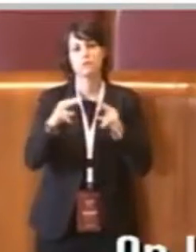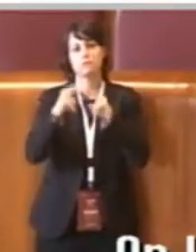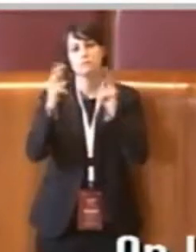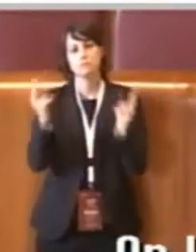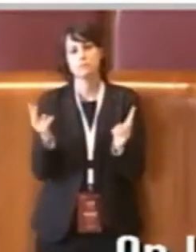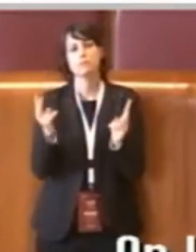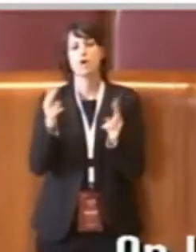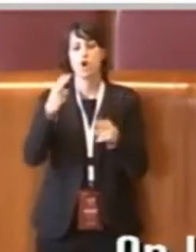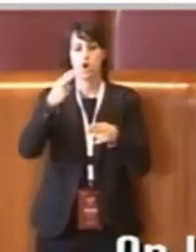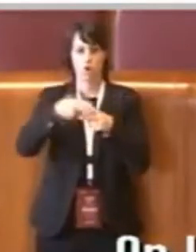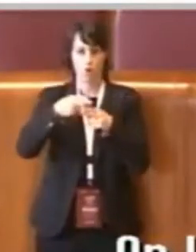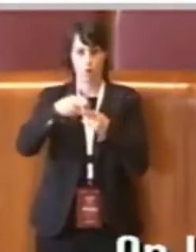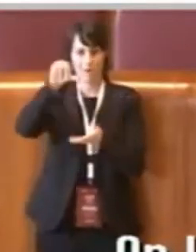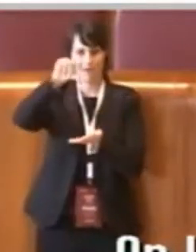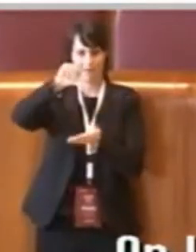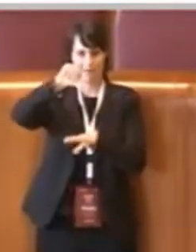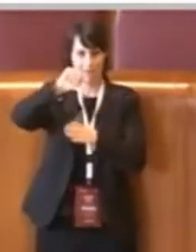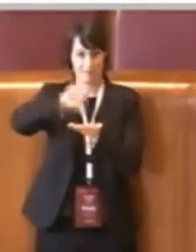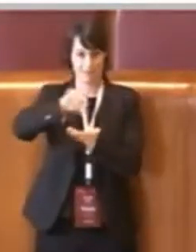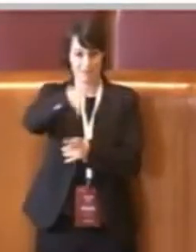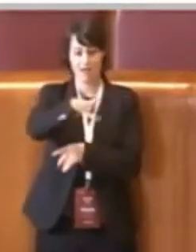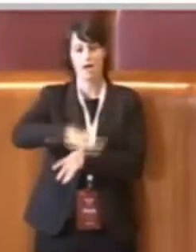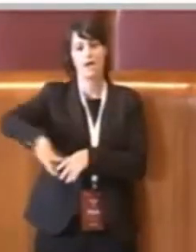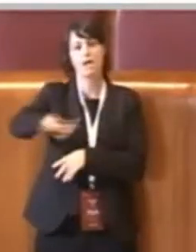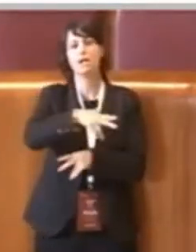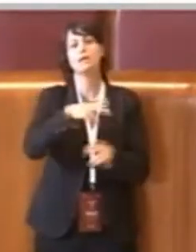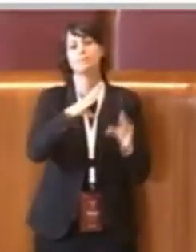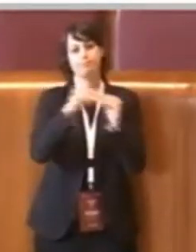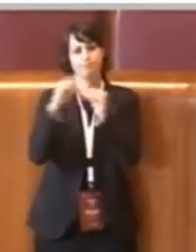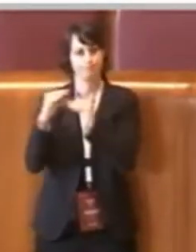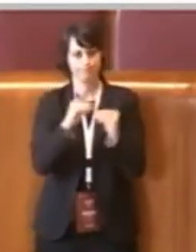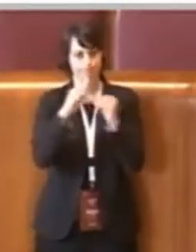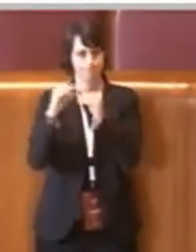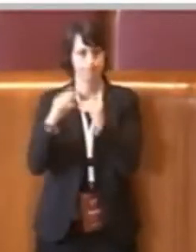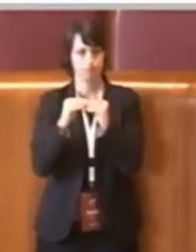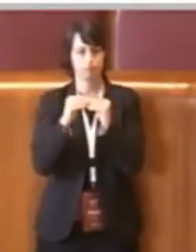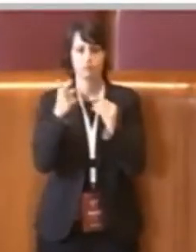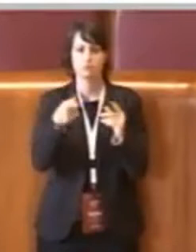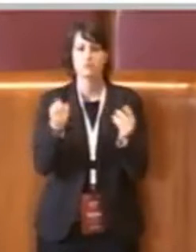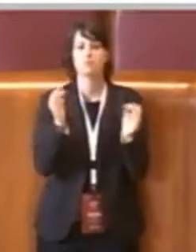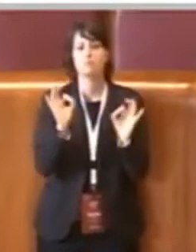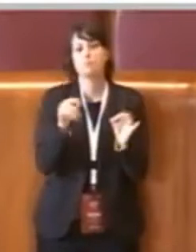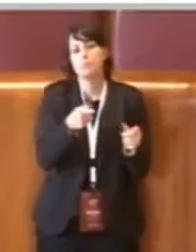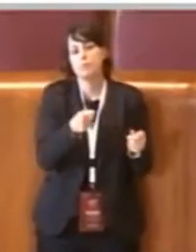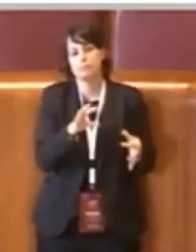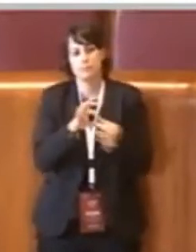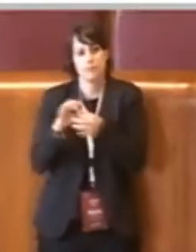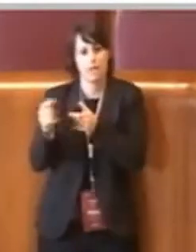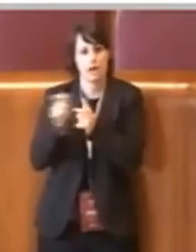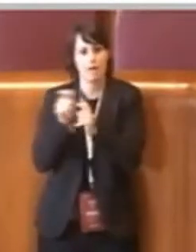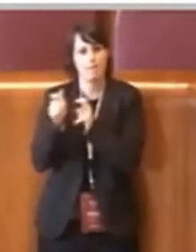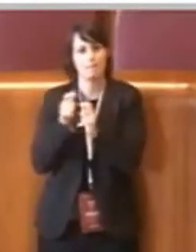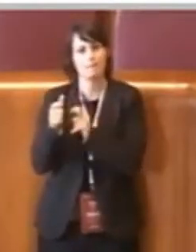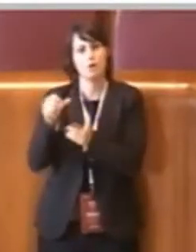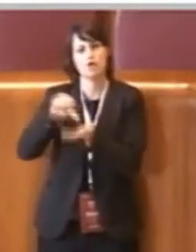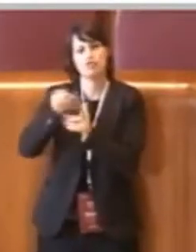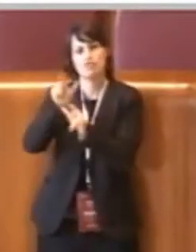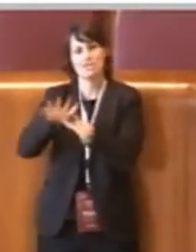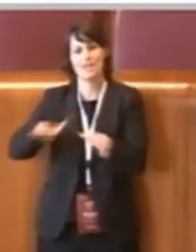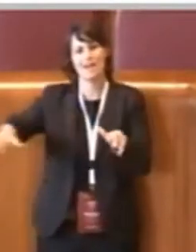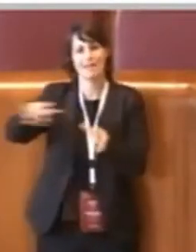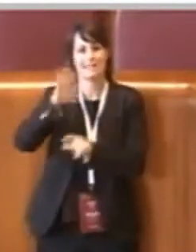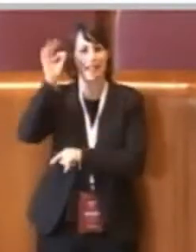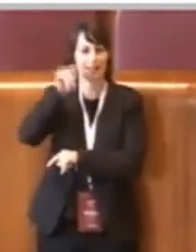o meglio più che altro della ricostruzione del rapporto con cittadine e imprese che hanno visto in questi